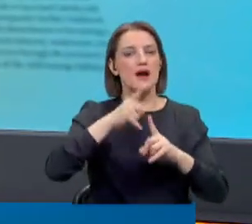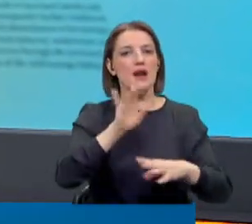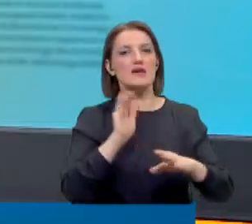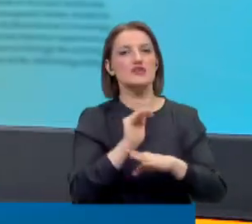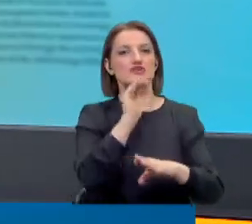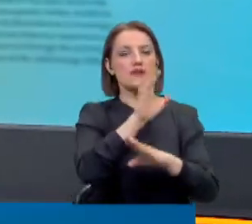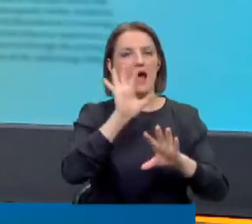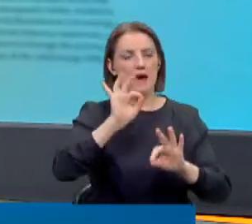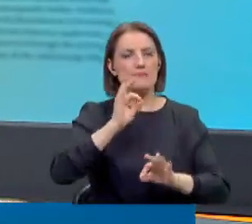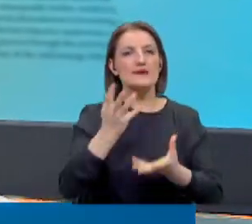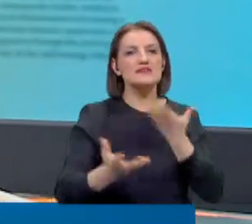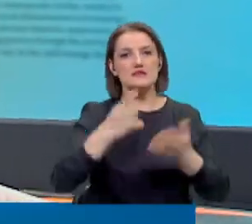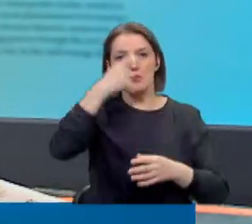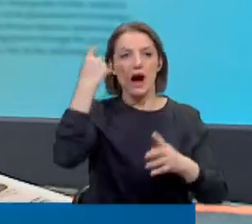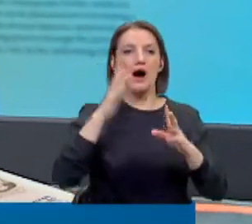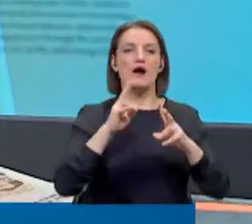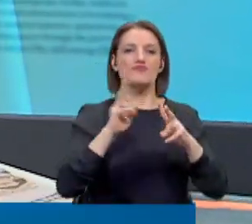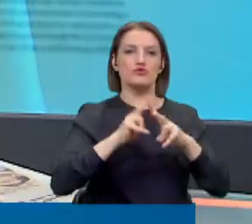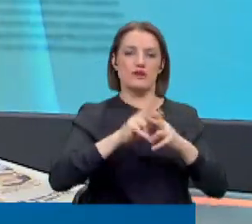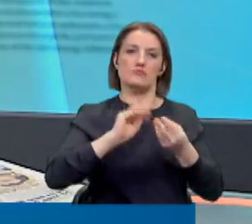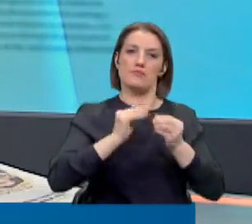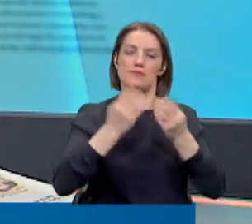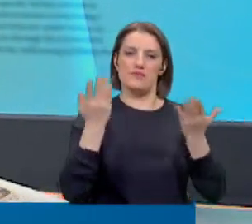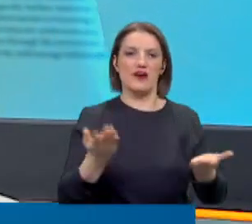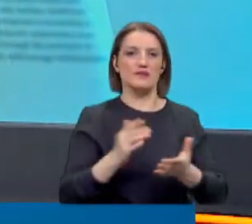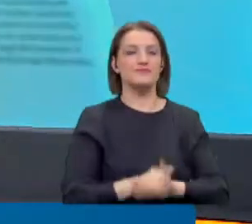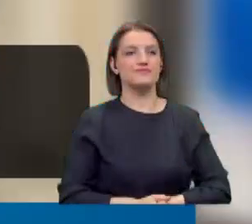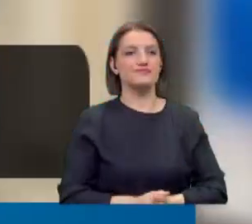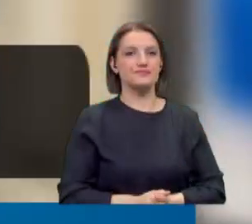bir hem ısınma fatura sıkıntısı var. Onu da aktarmış olalım.